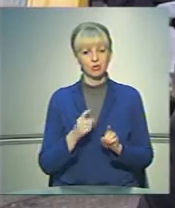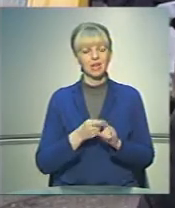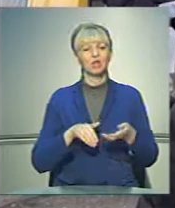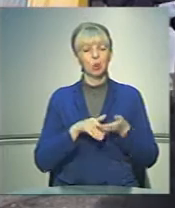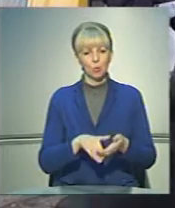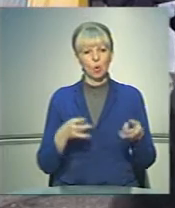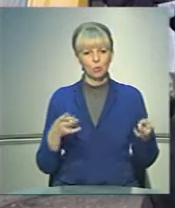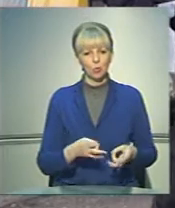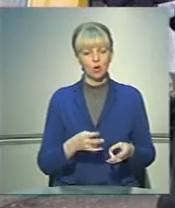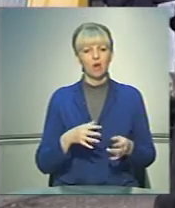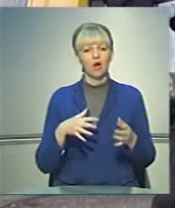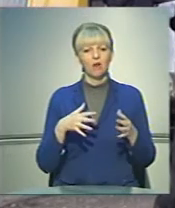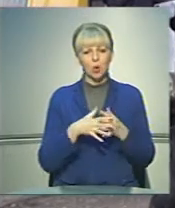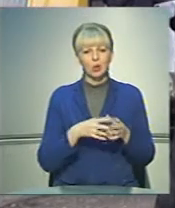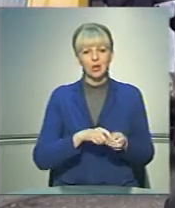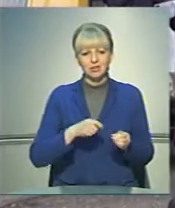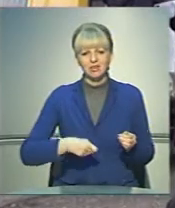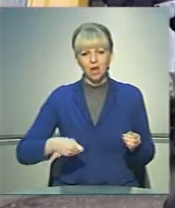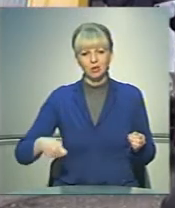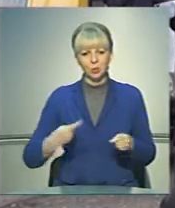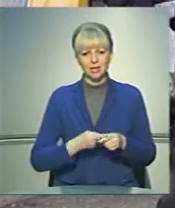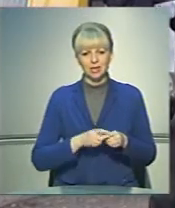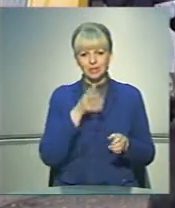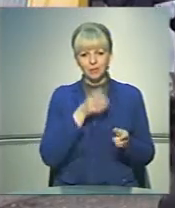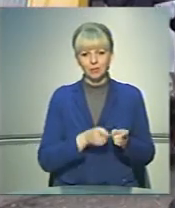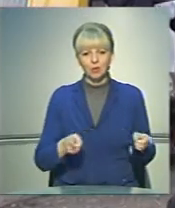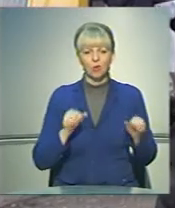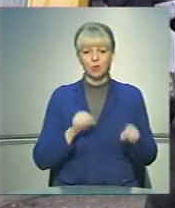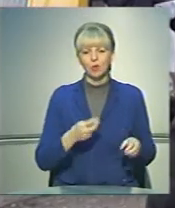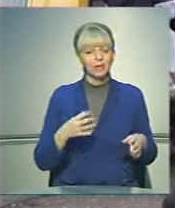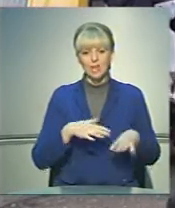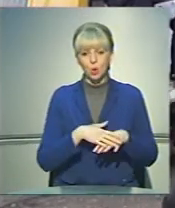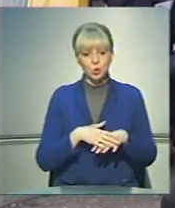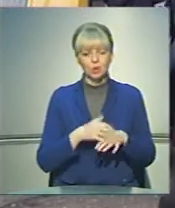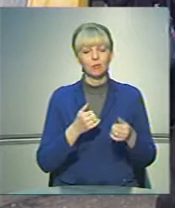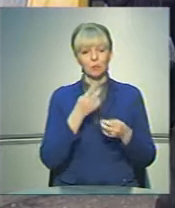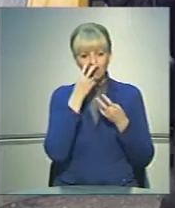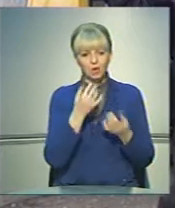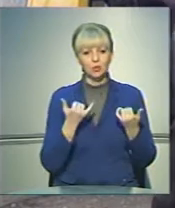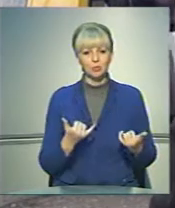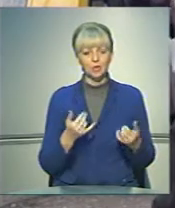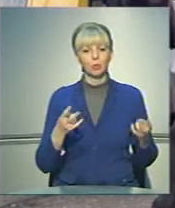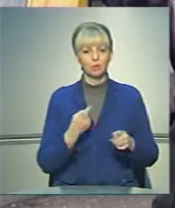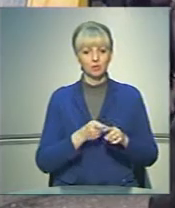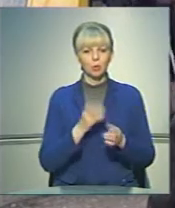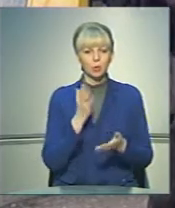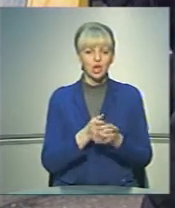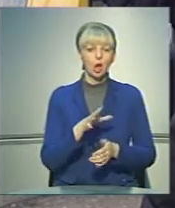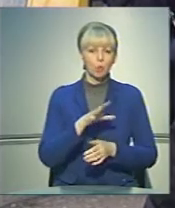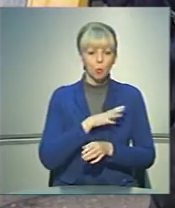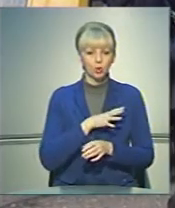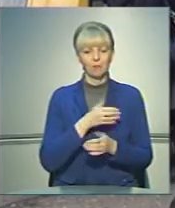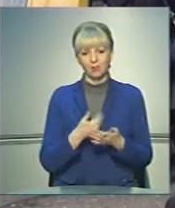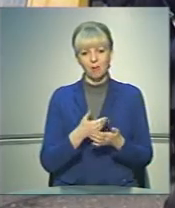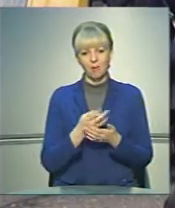допомога потрібна. І війна затягнулася на такий період, що, можливо, не розраховували, але ми бачимо зараз, що потреба в цьому є, вона була, і,